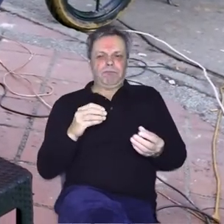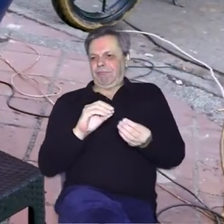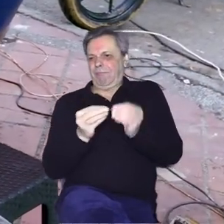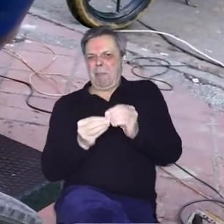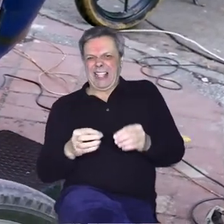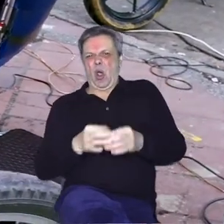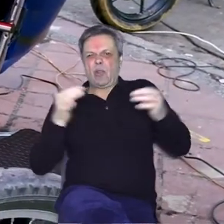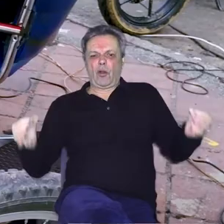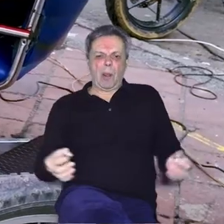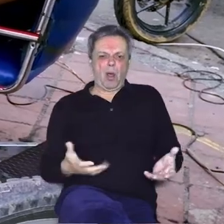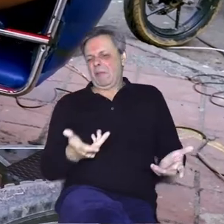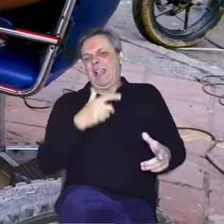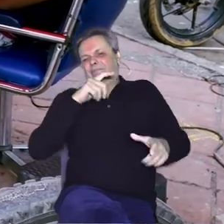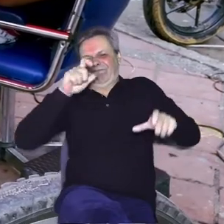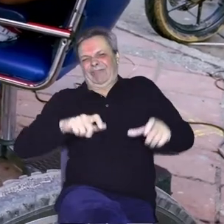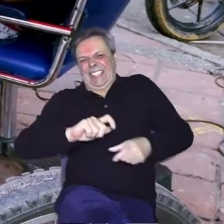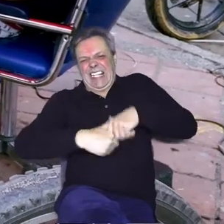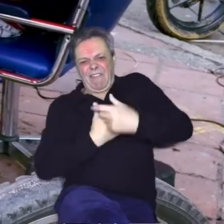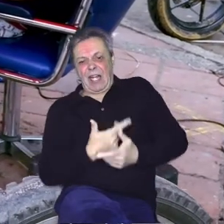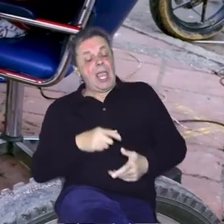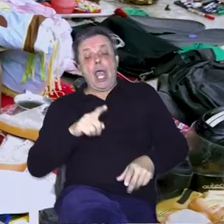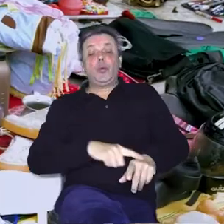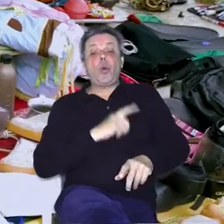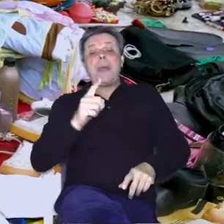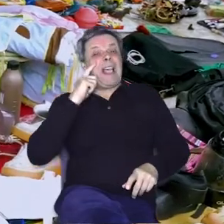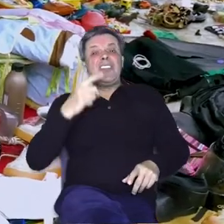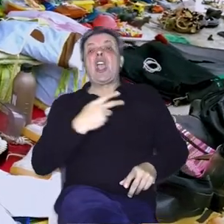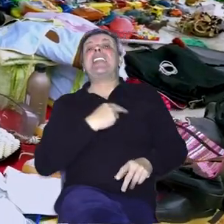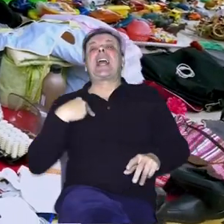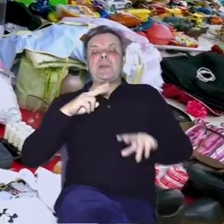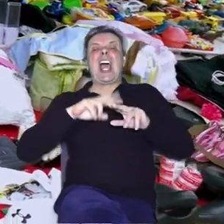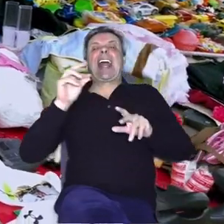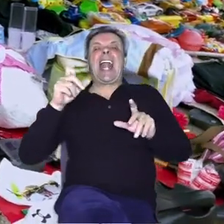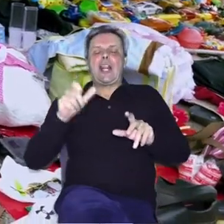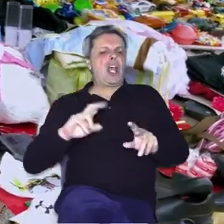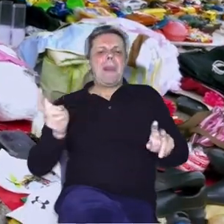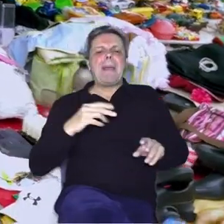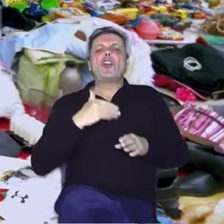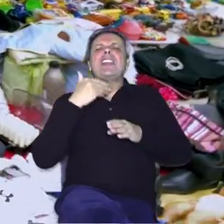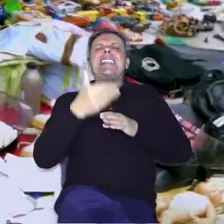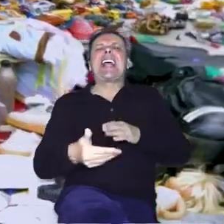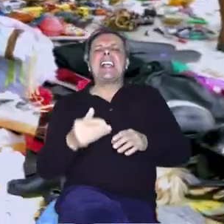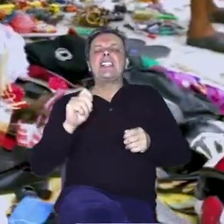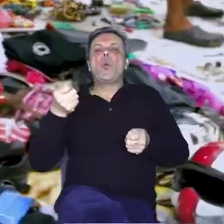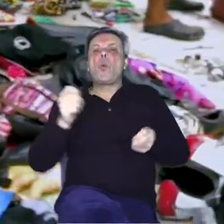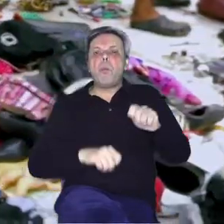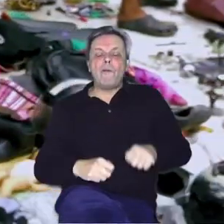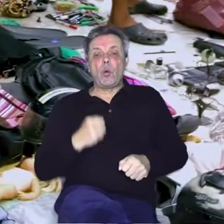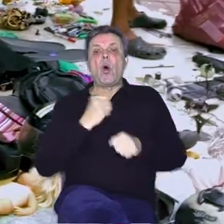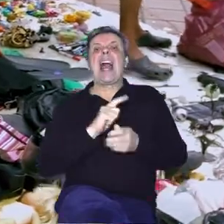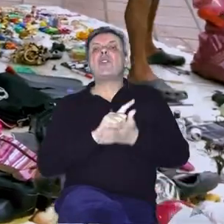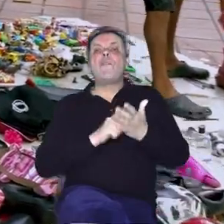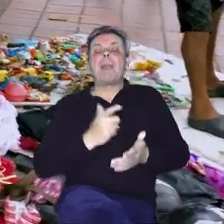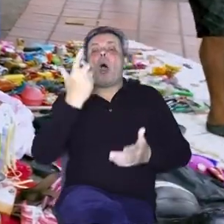u središtu grada s kramom kako dugo nisam vidio i na Zagrebačkom hreliću. Gotovo da i ne možete zakasniti u kupovinu jer je